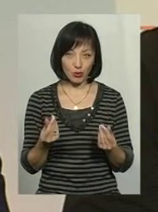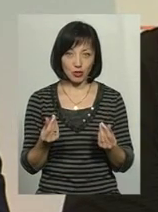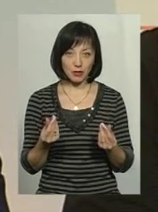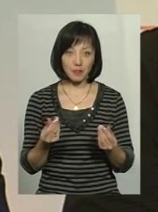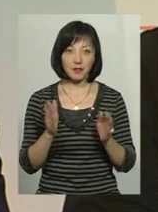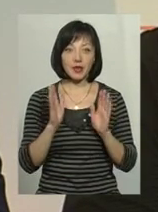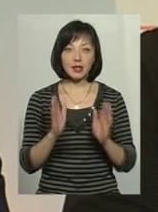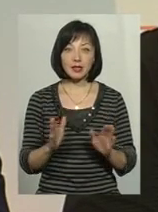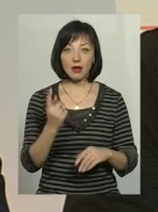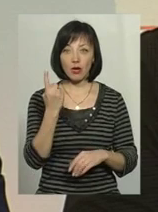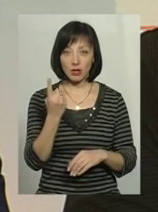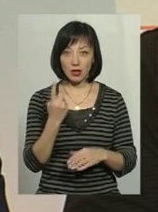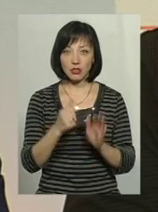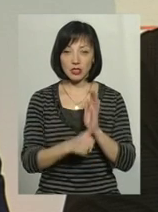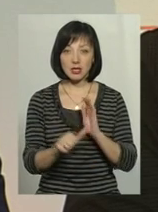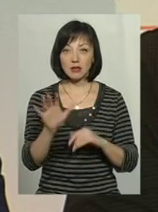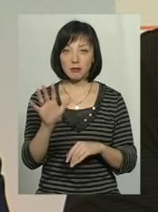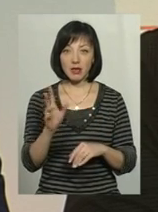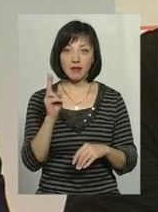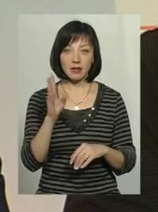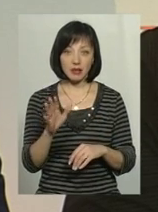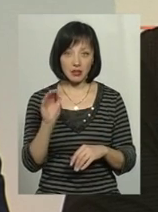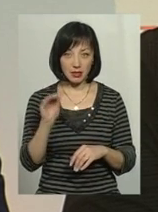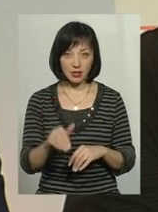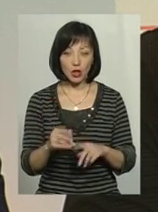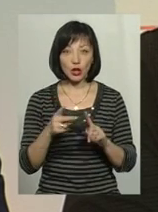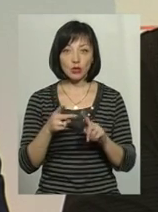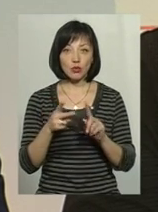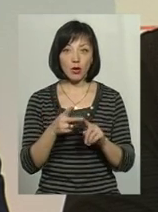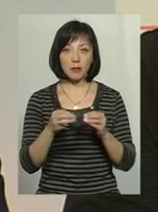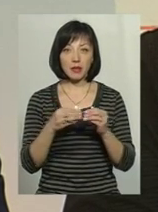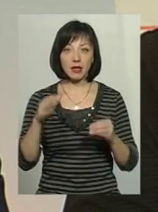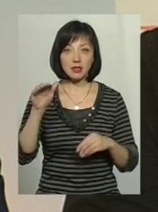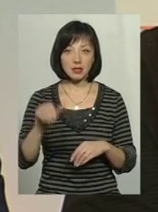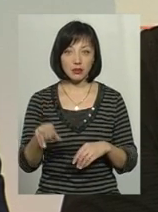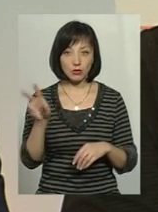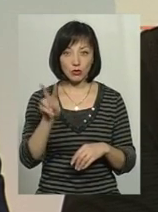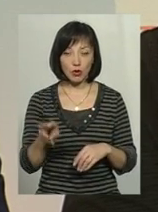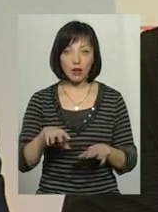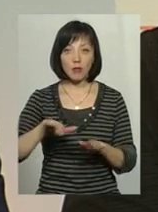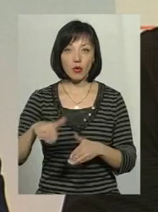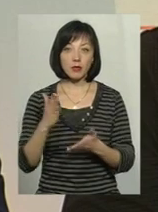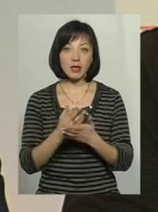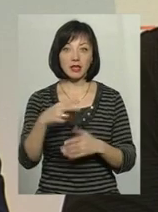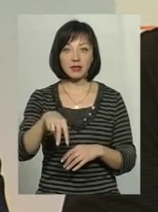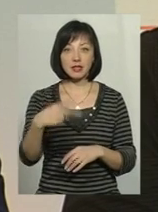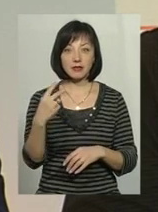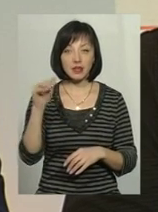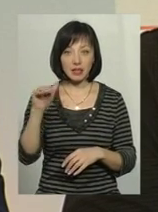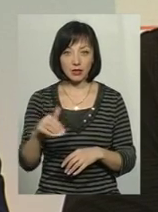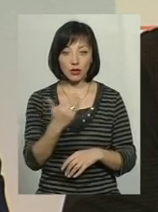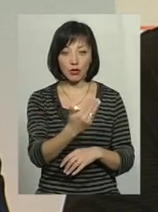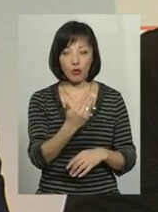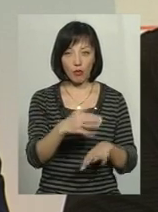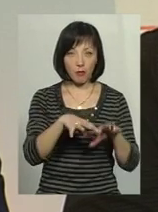Тому що тільки на одна, це вартість 65,1 квартири тисяч. Друга була за 15 тисяч. Потім є за 22 тисячі, це вже його